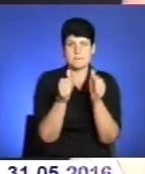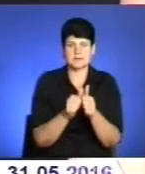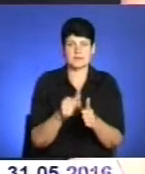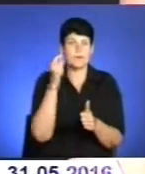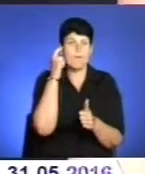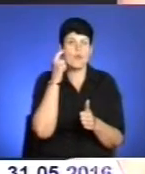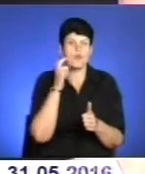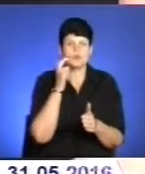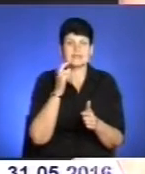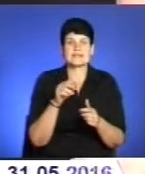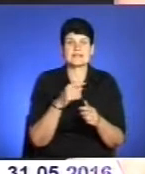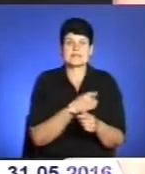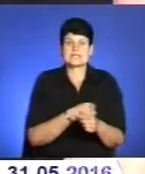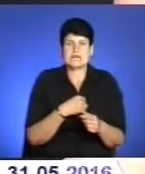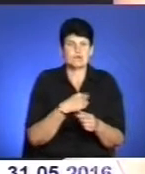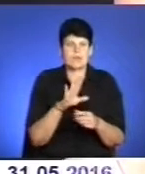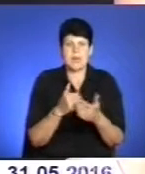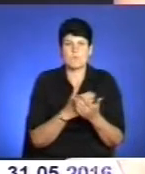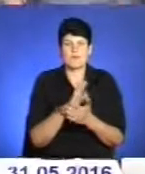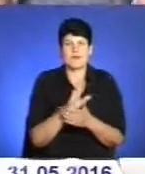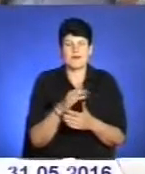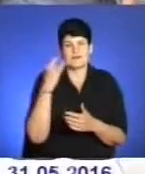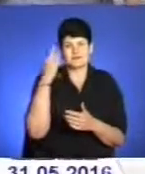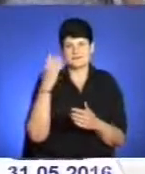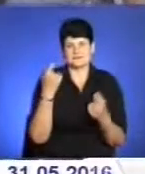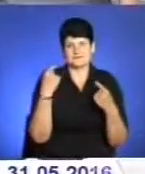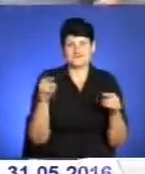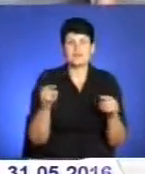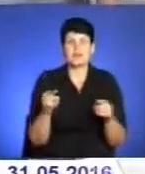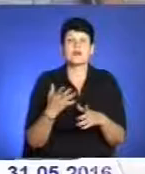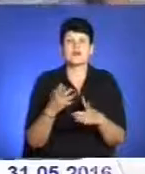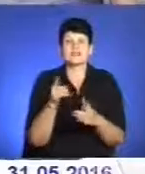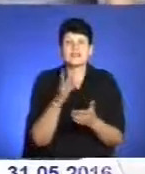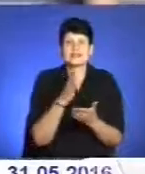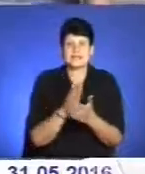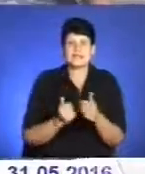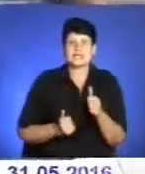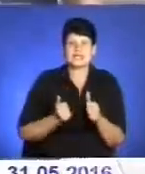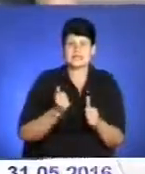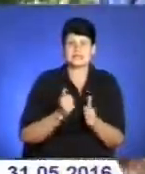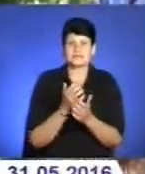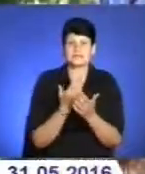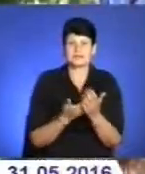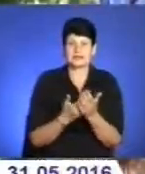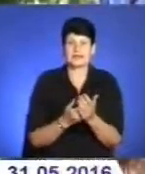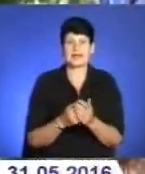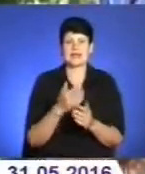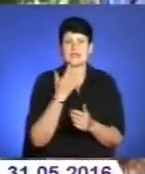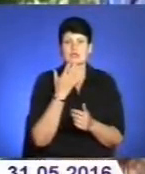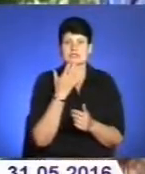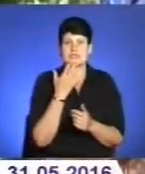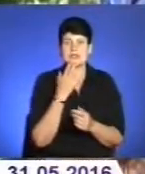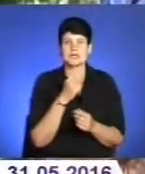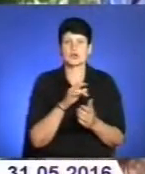Значок є не політичним, а радше ідейним. Розробники мають надію, що він стане гідним сувеніром для іноземних туристів, а